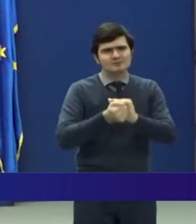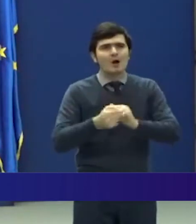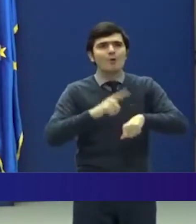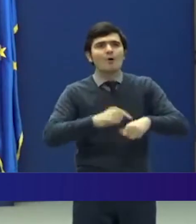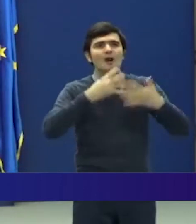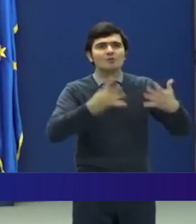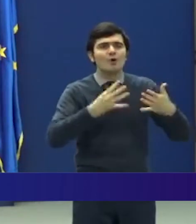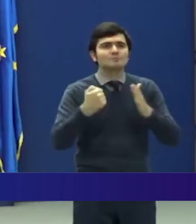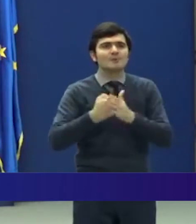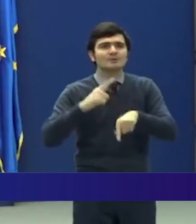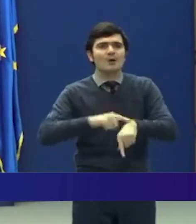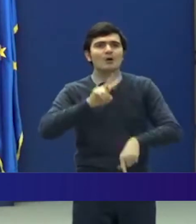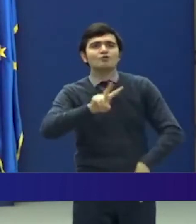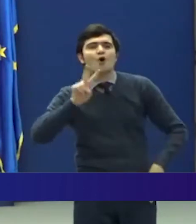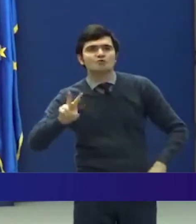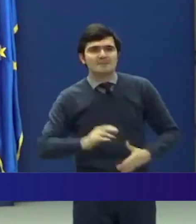-22.